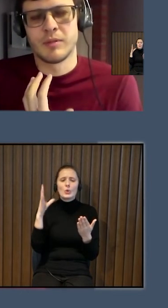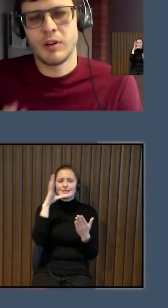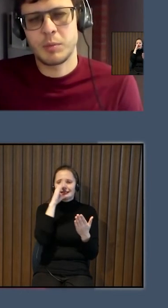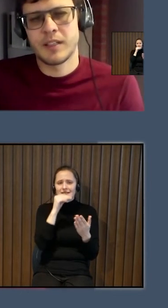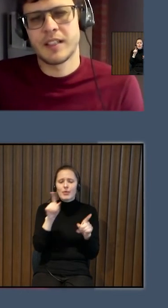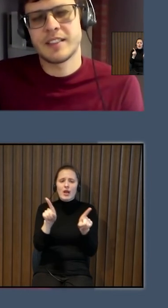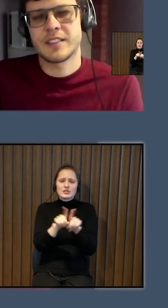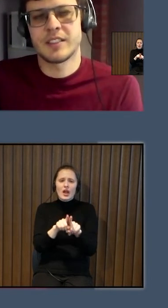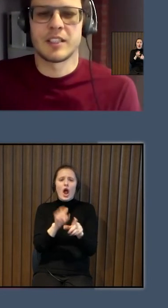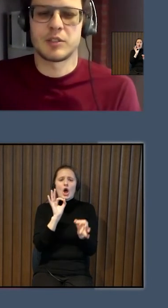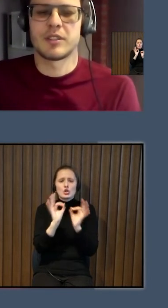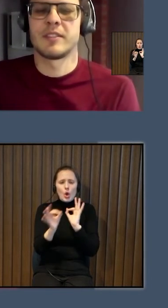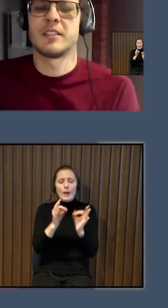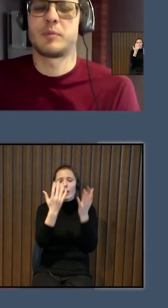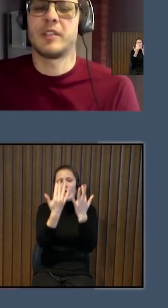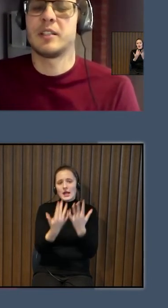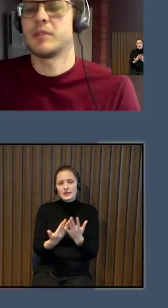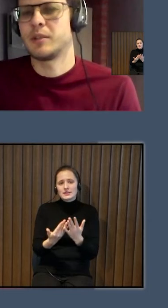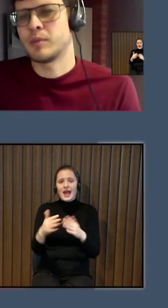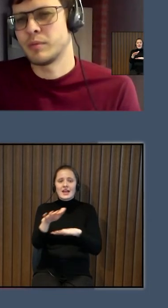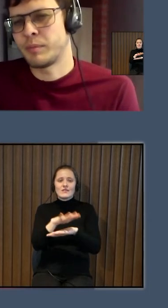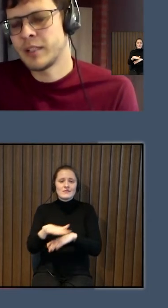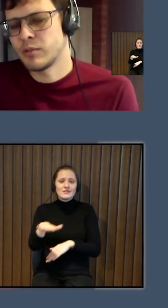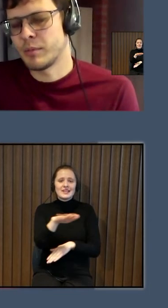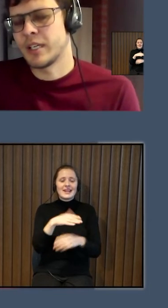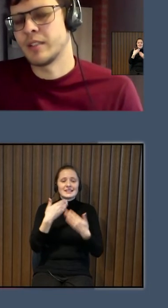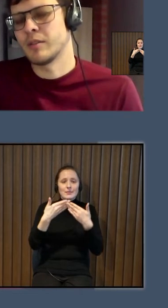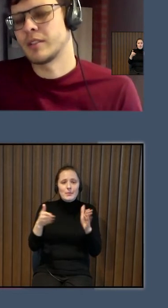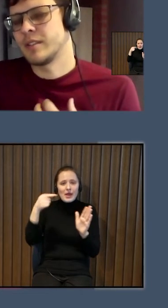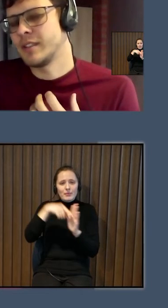varētu normāli atrisināt šo te vides pieejamību,